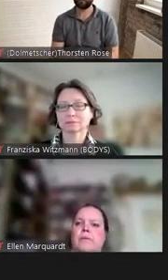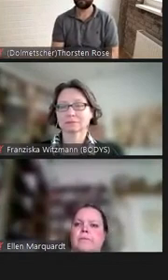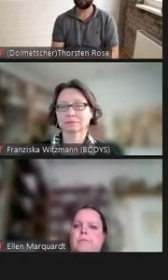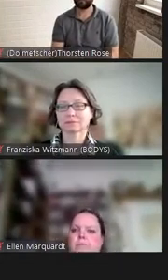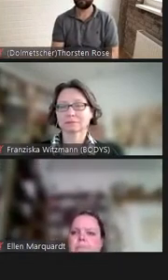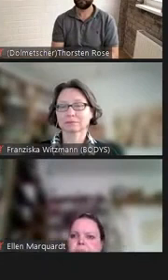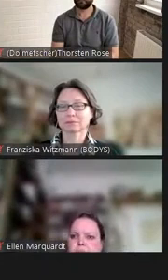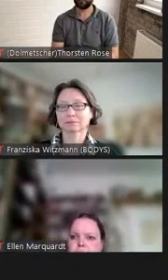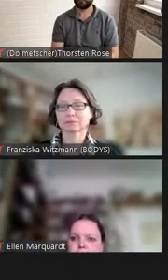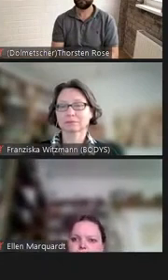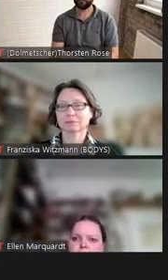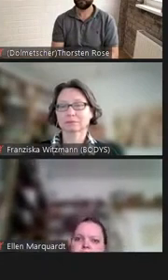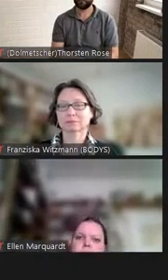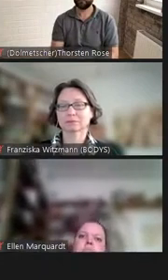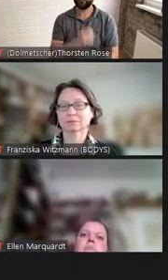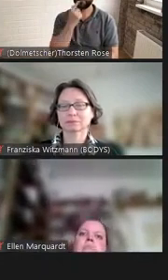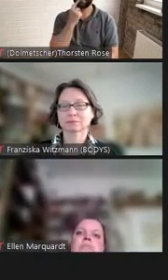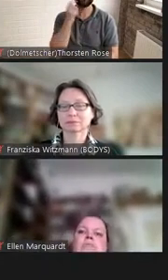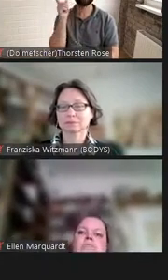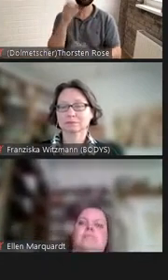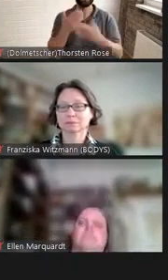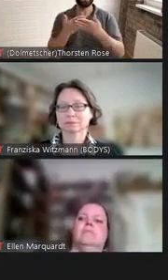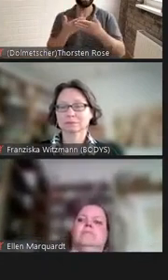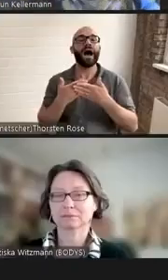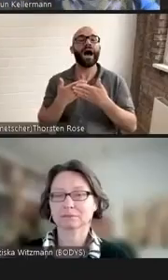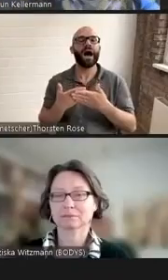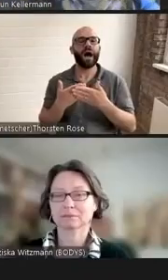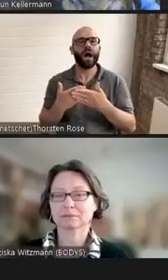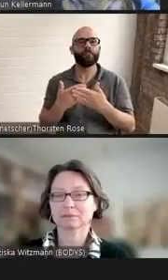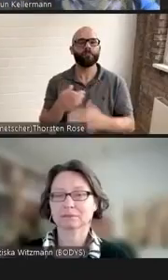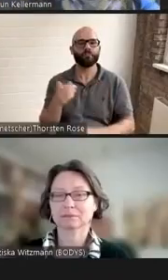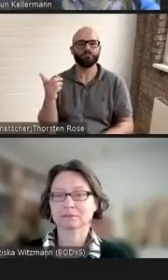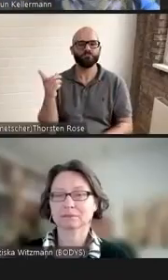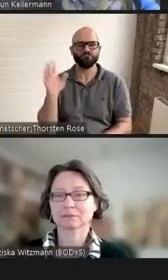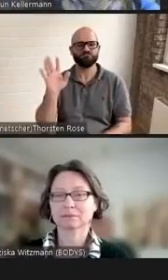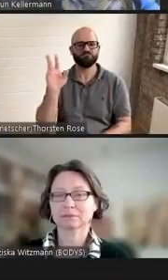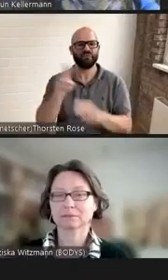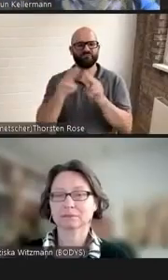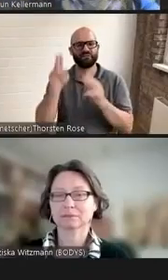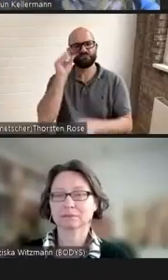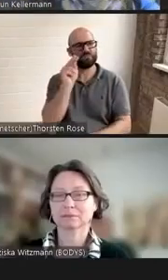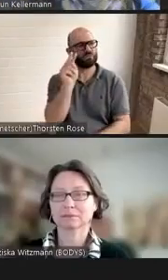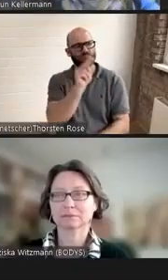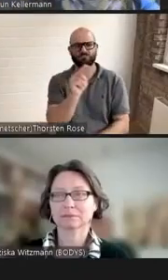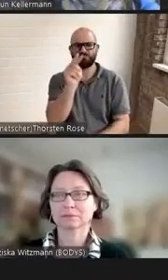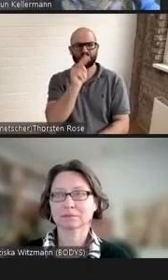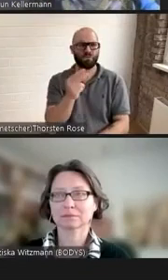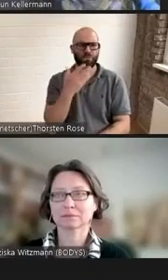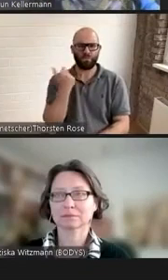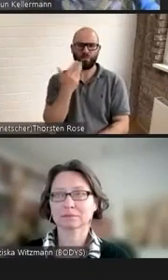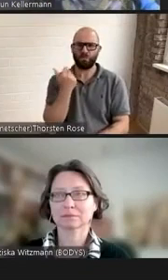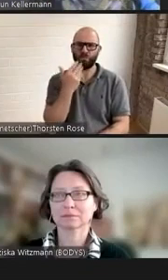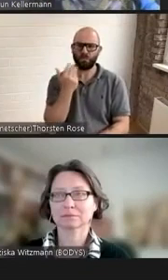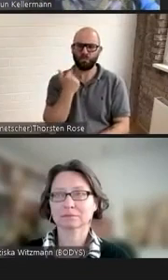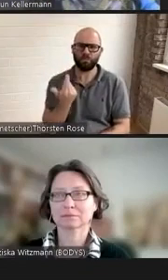zunächst kaum. Allerdings ist er sich sicher, aufgrund seiner körperlichen